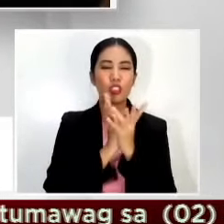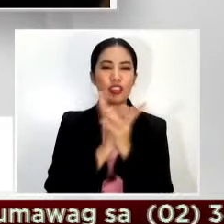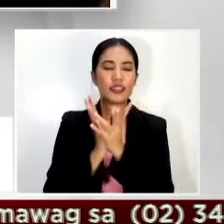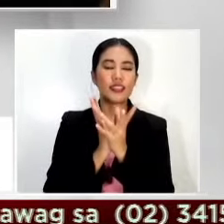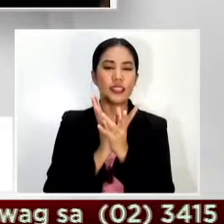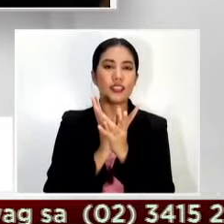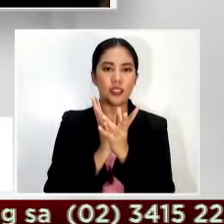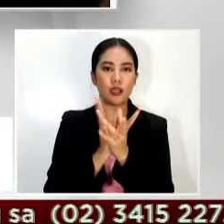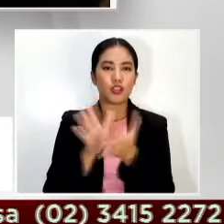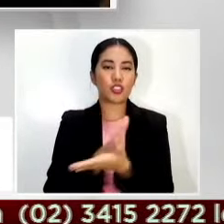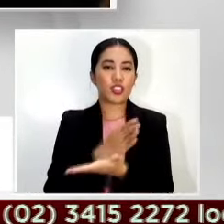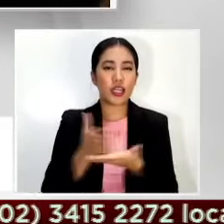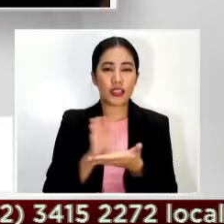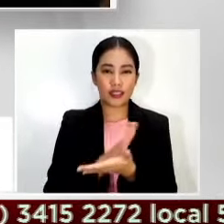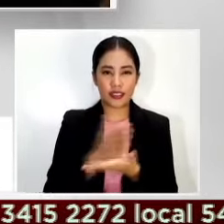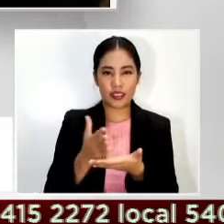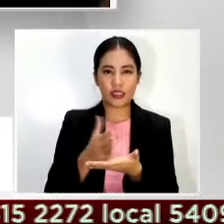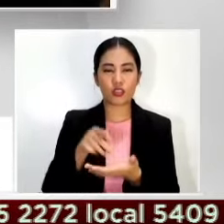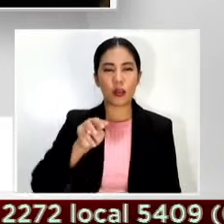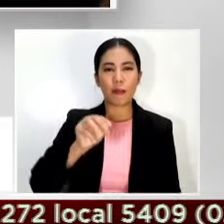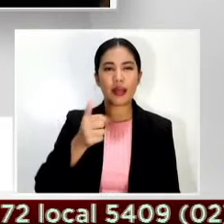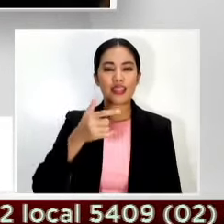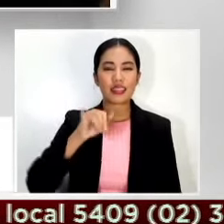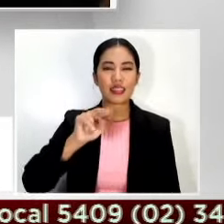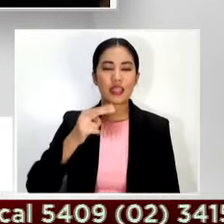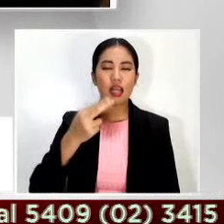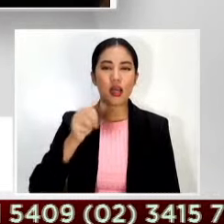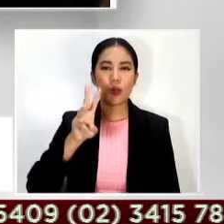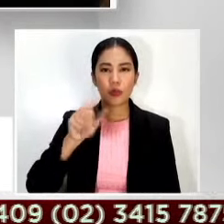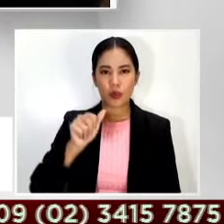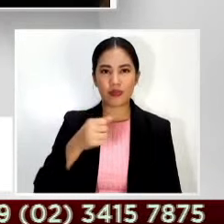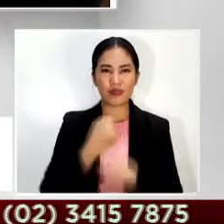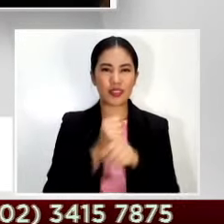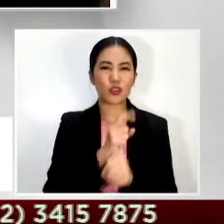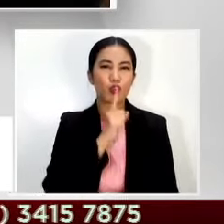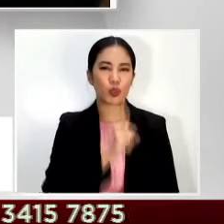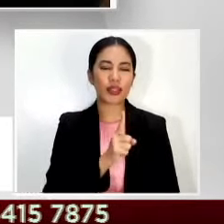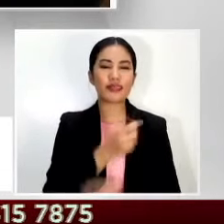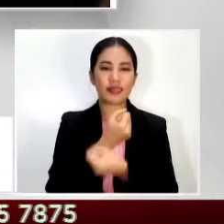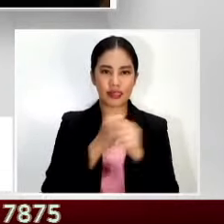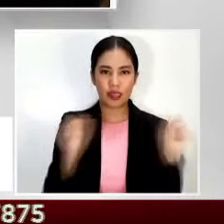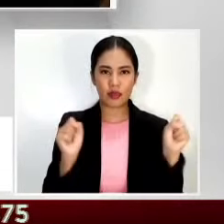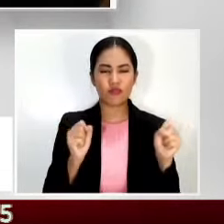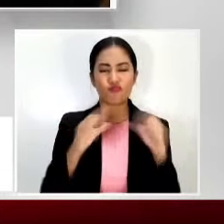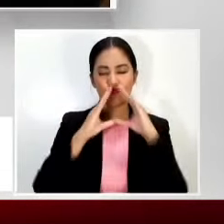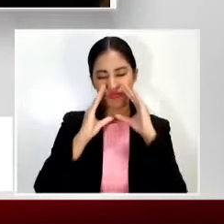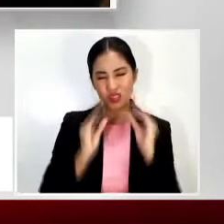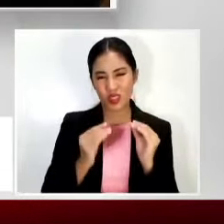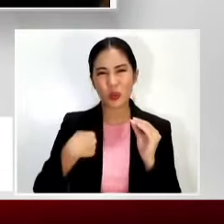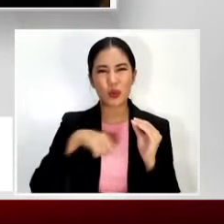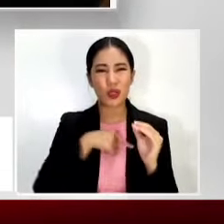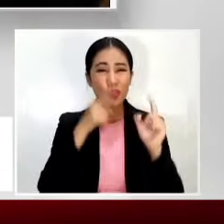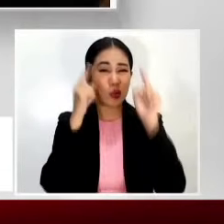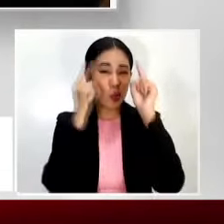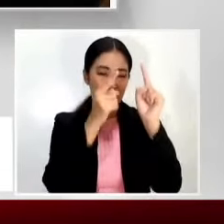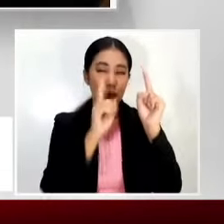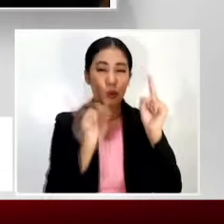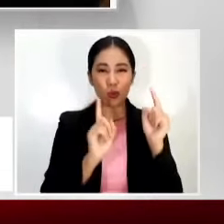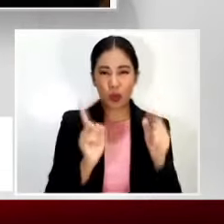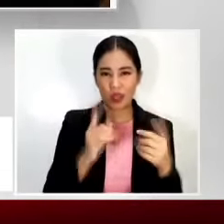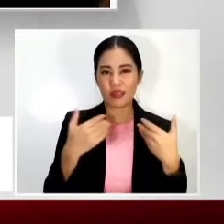para may ensure na safe tayo and nakakalungkot kasi ang layo nilang naman natin makatulong and kailangan mangyari